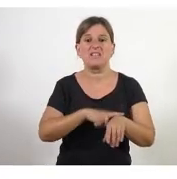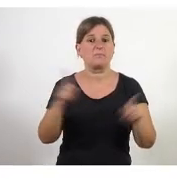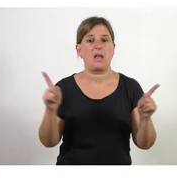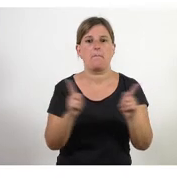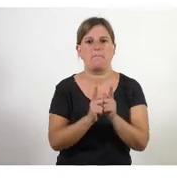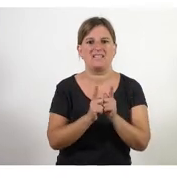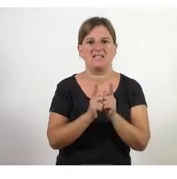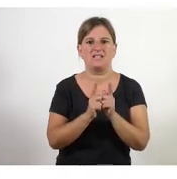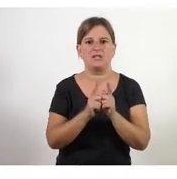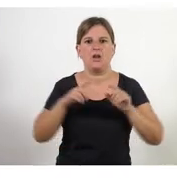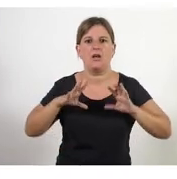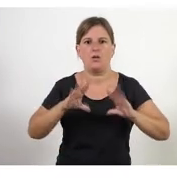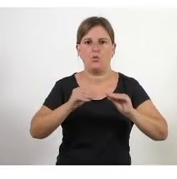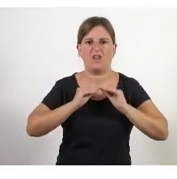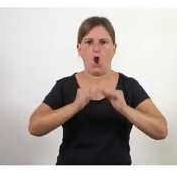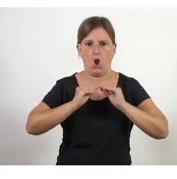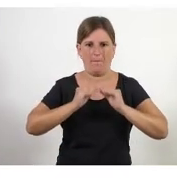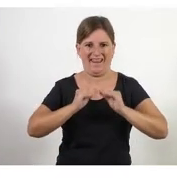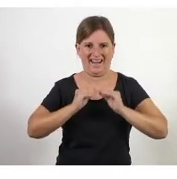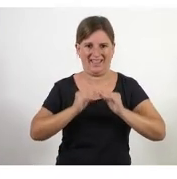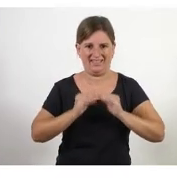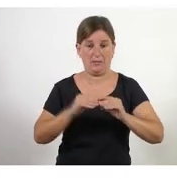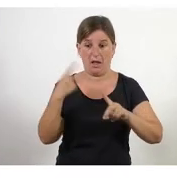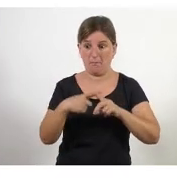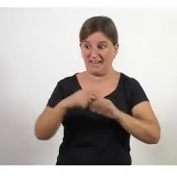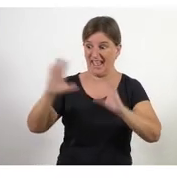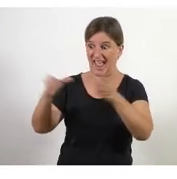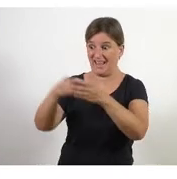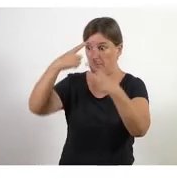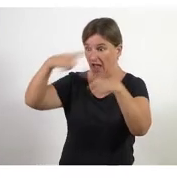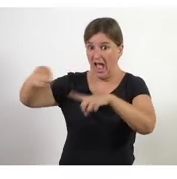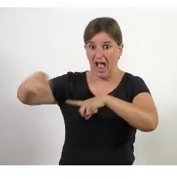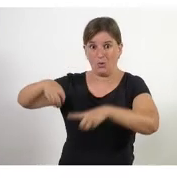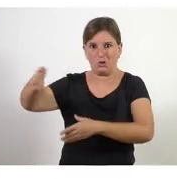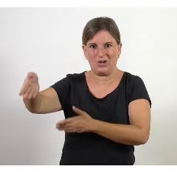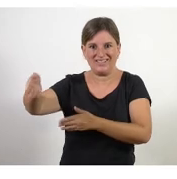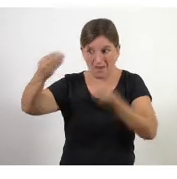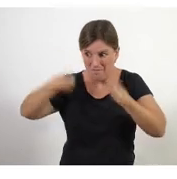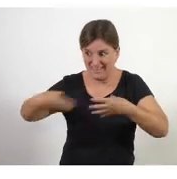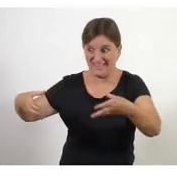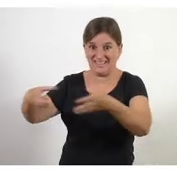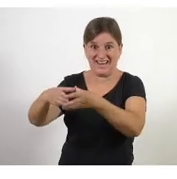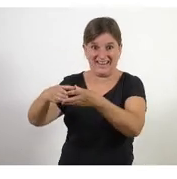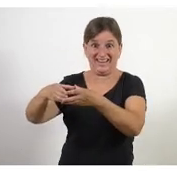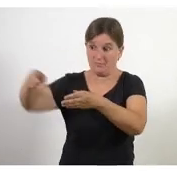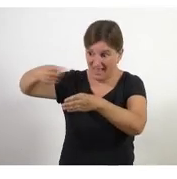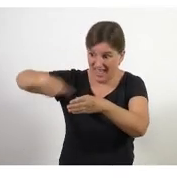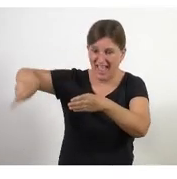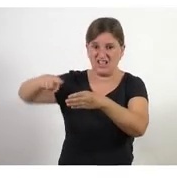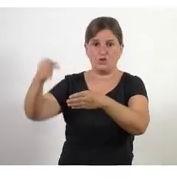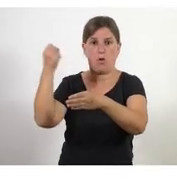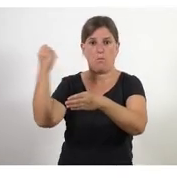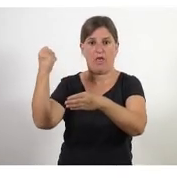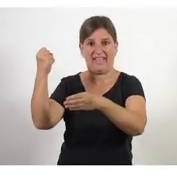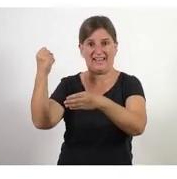i per què petita? perquè si els equips són autoorganitzats són els propis equips els que estan empoderats